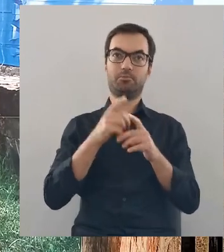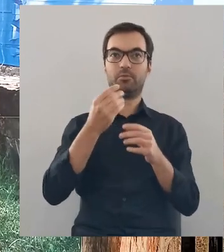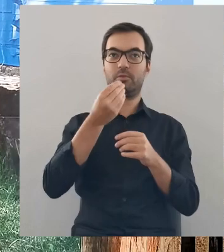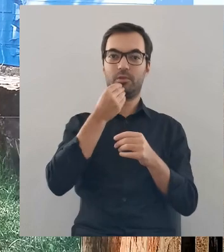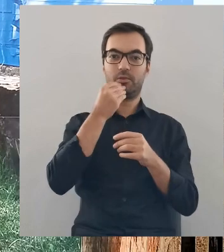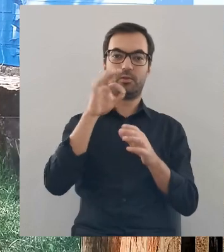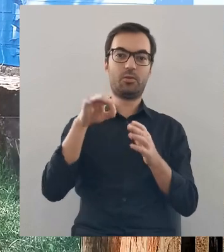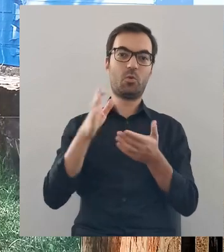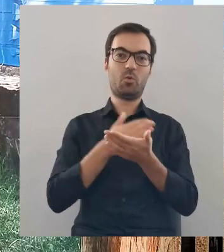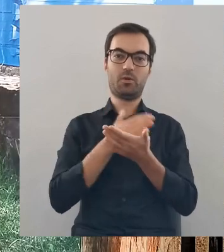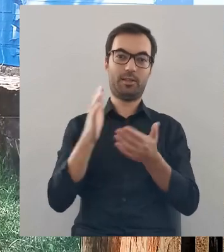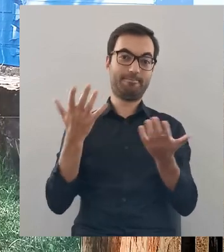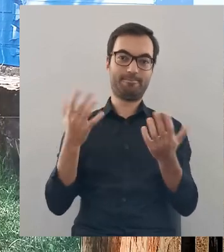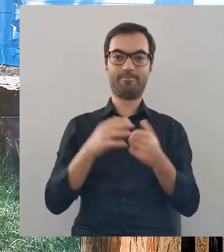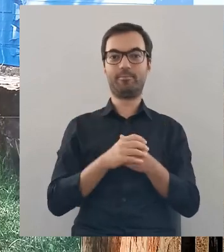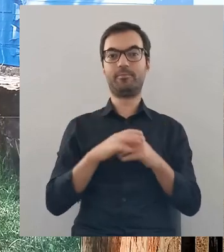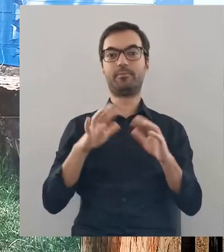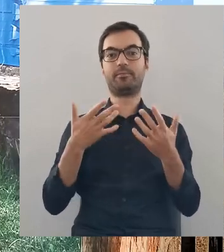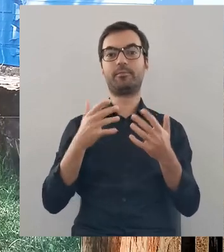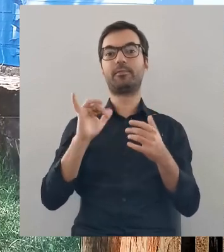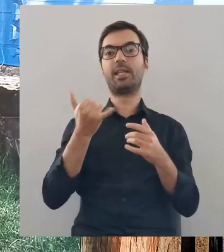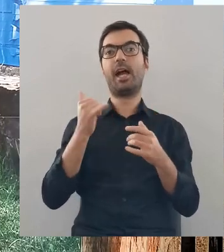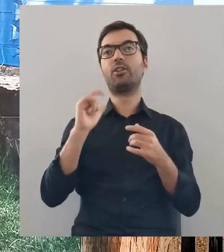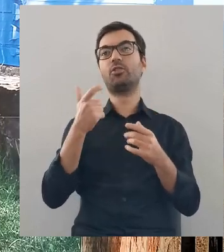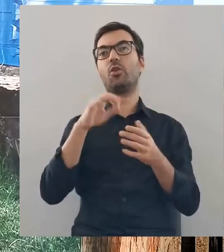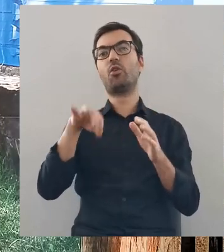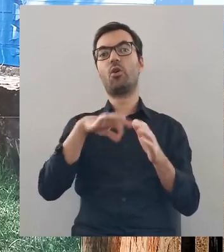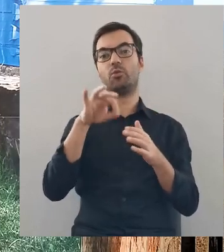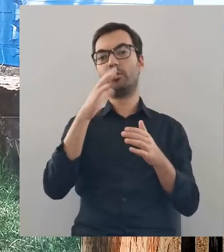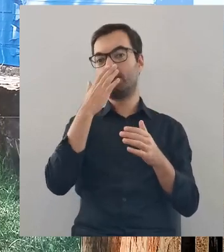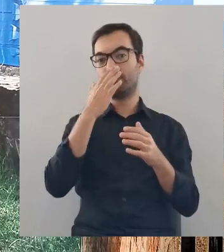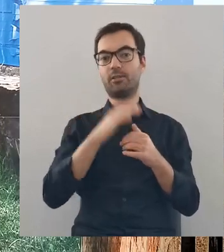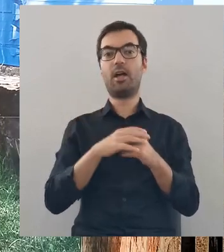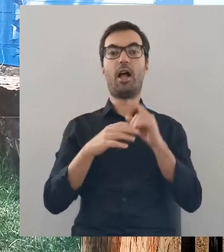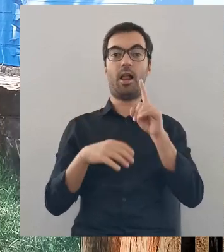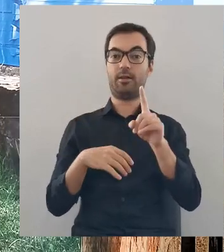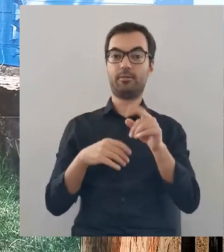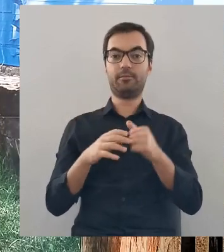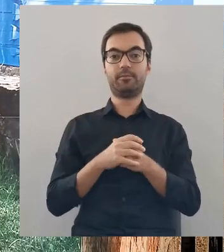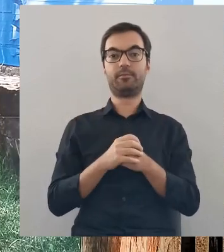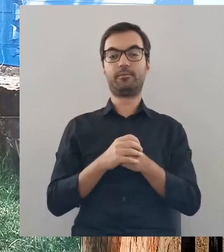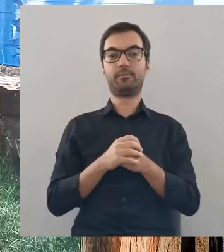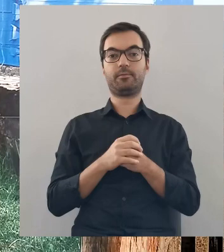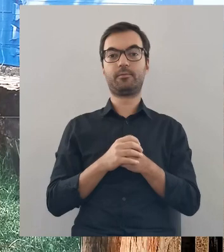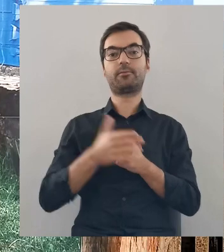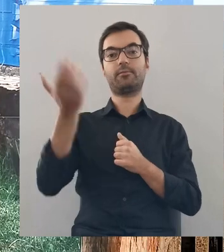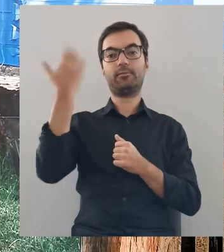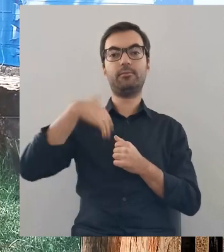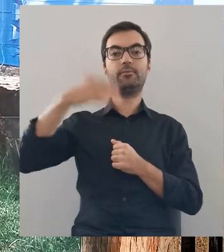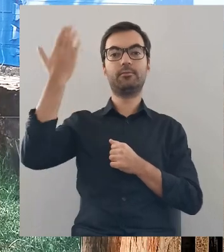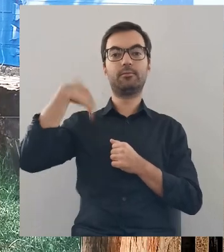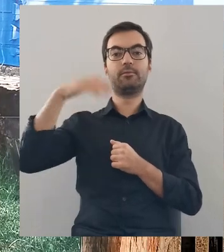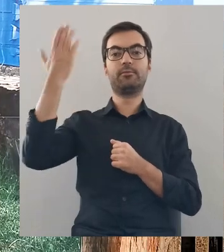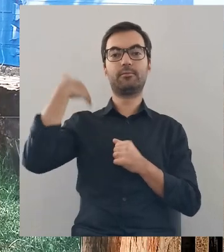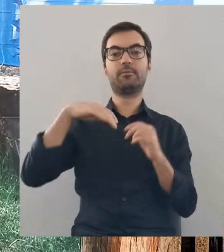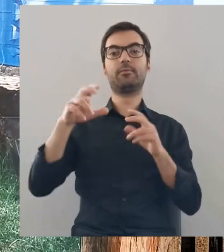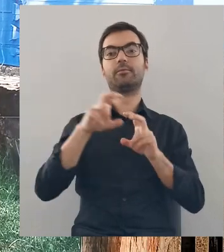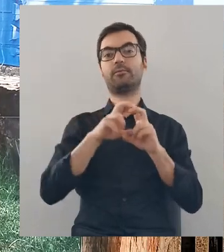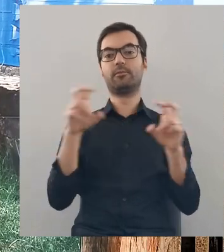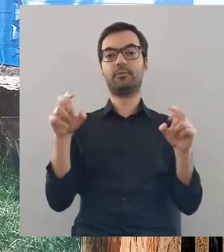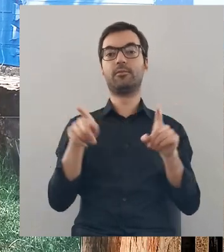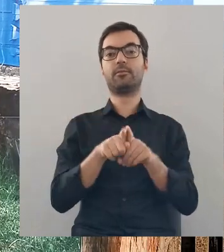kuchni po prostu, czyli tego, jak i co się gotuje. Ale w dawnych